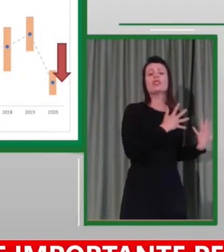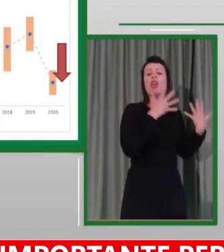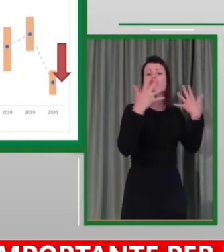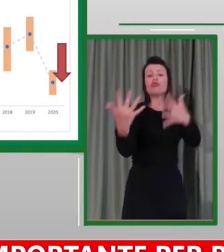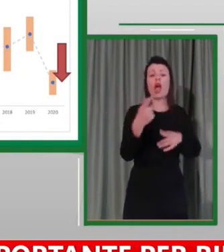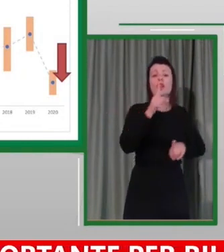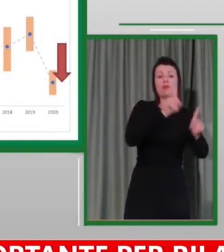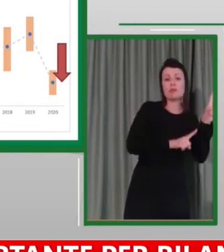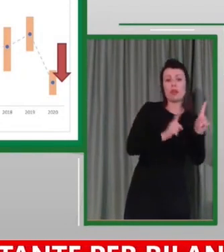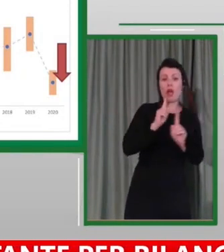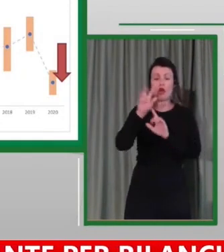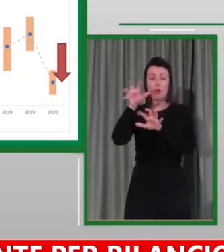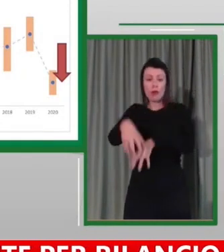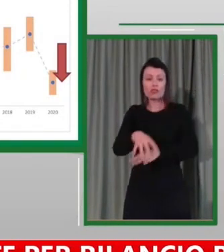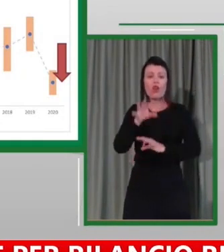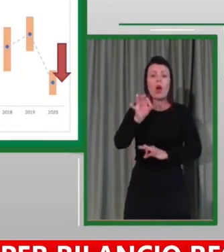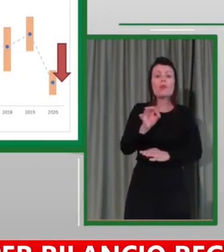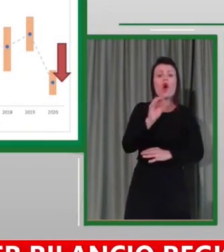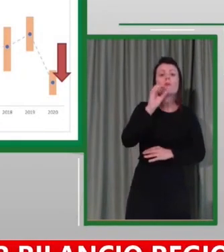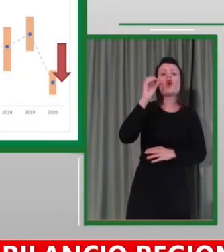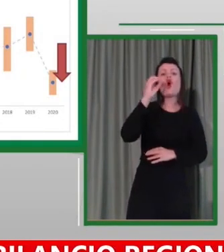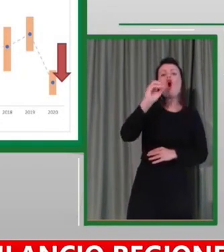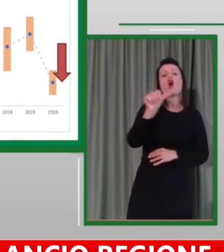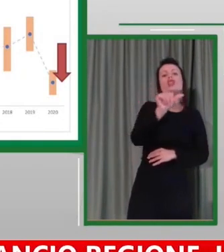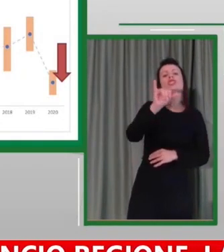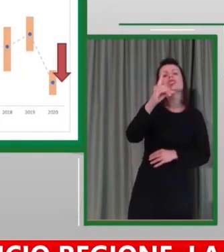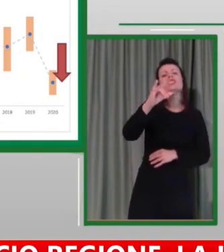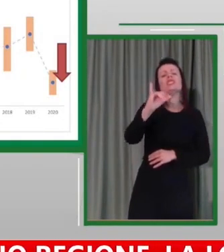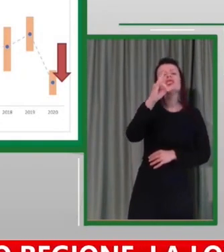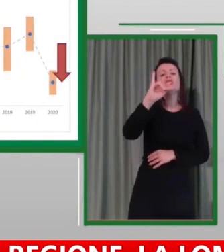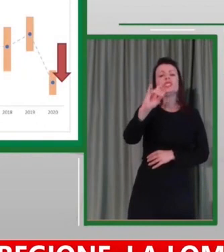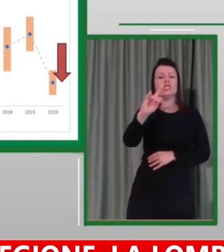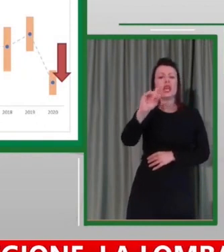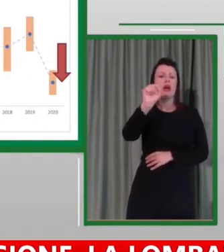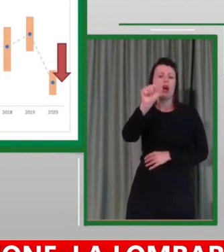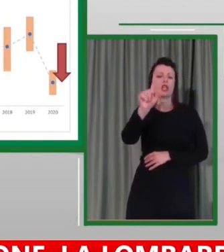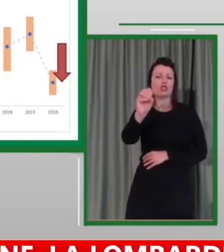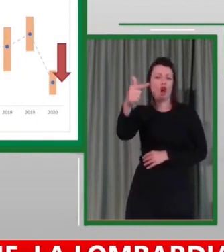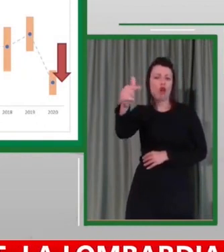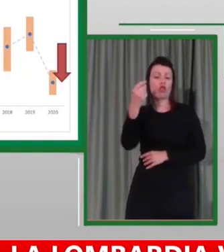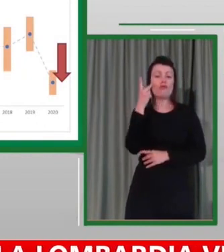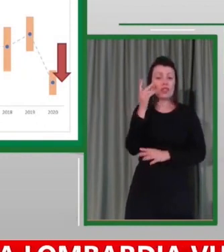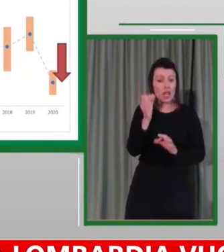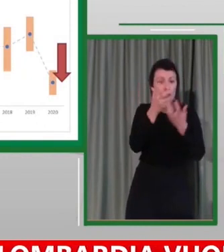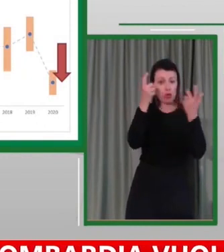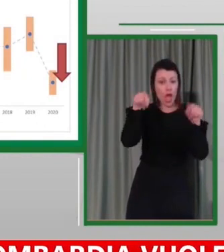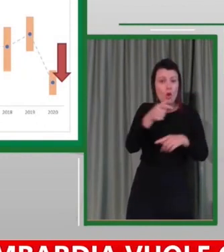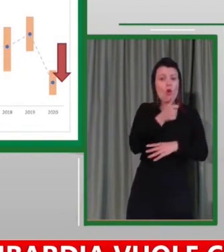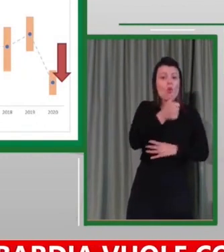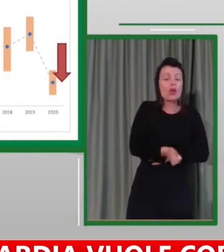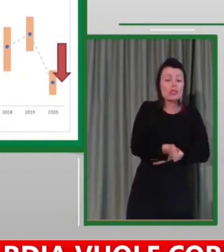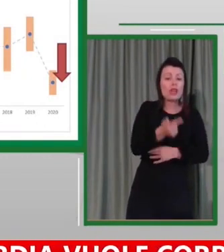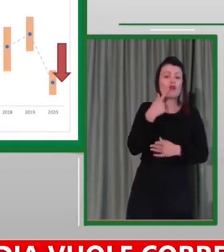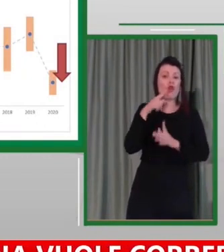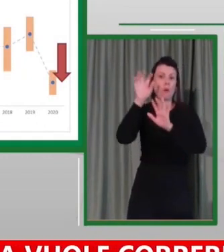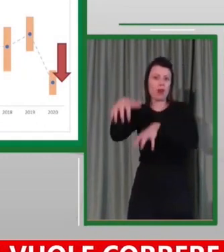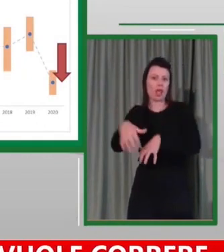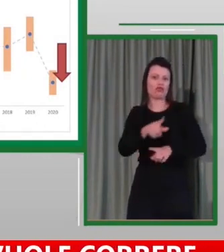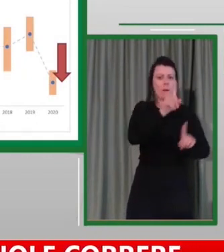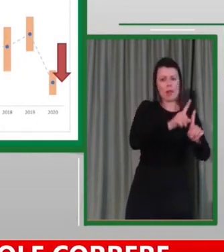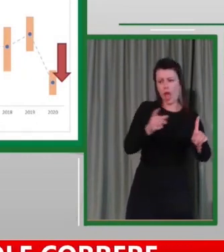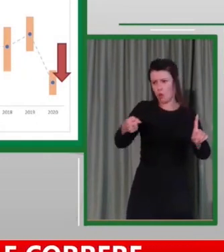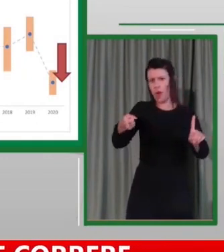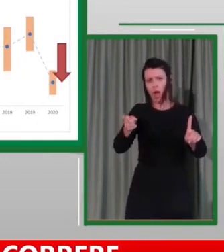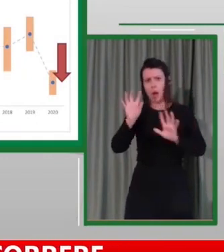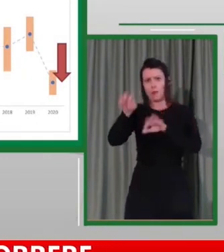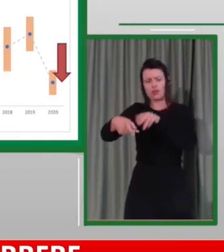degli ossidi di azoto. Si vede che quest'anno a Brescia, ancora più che a Milano, c'è una riduzione significativa, ma come vedete non c'è